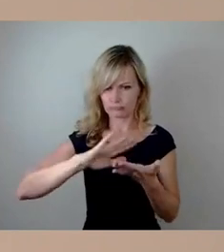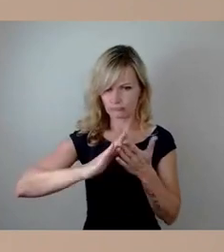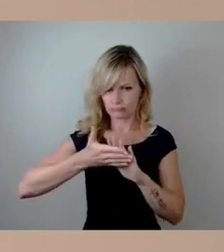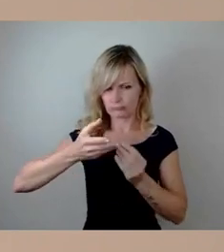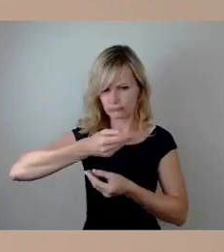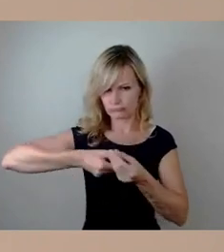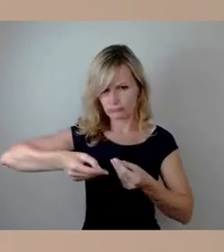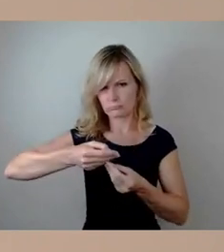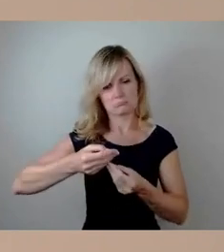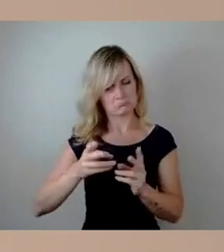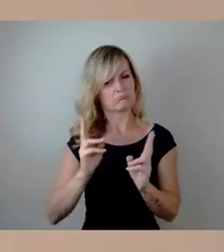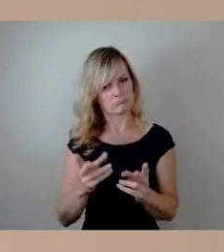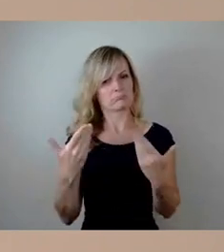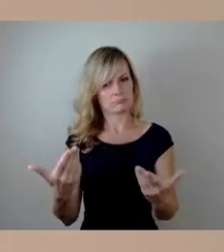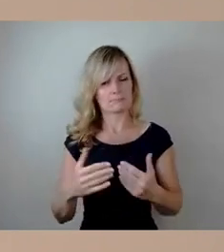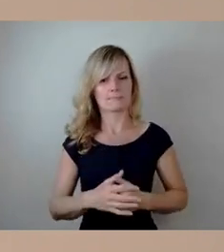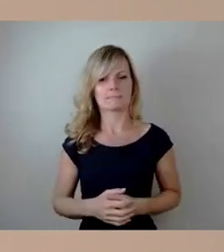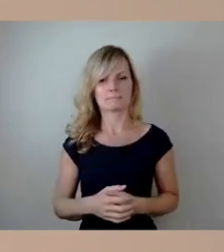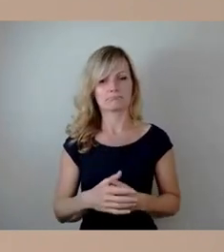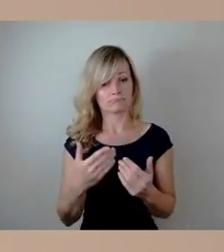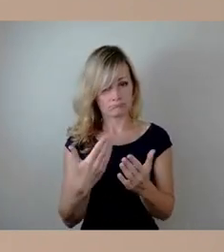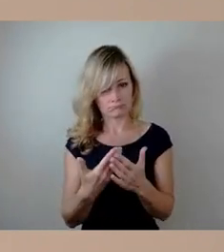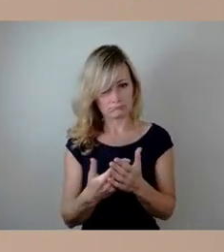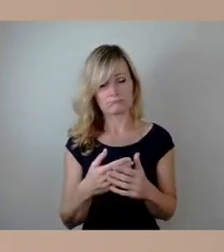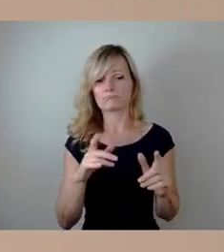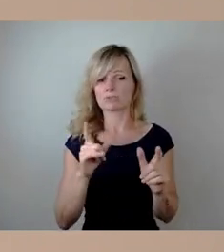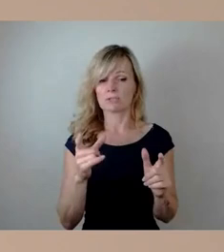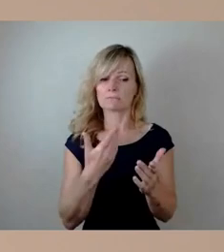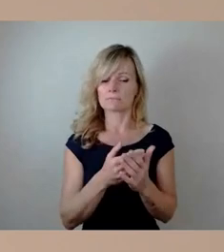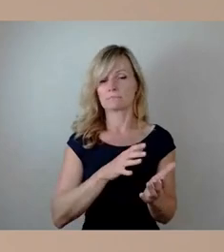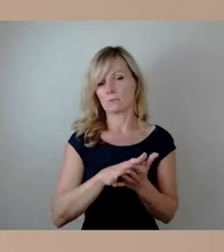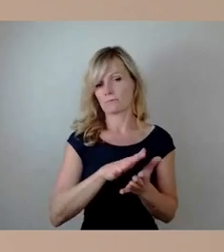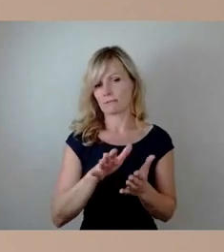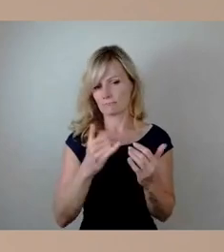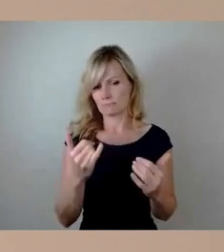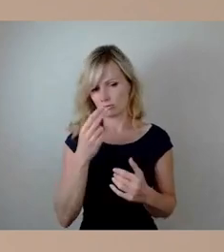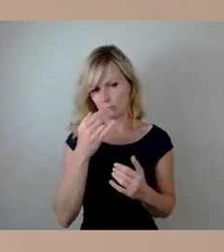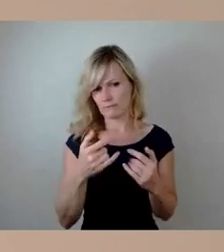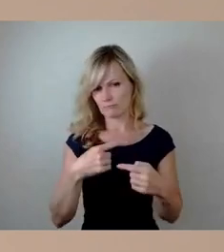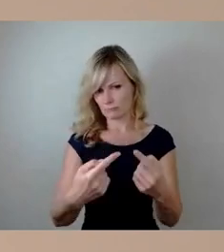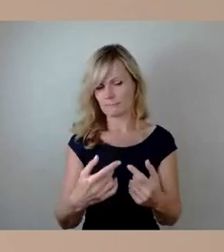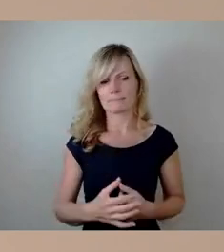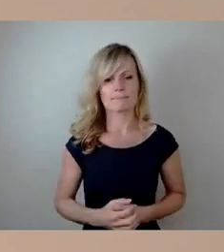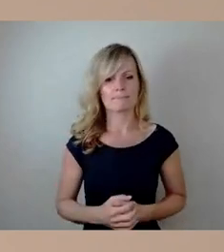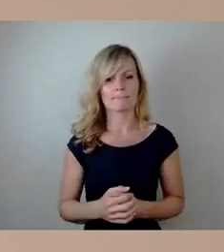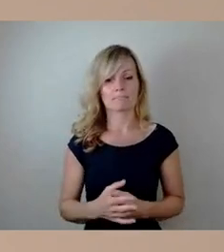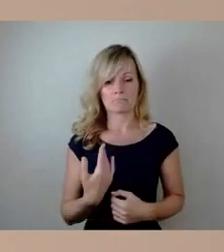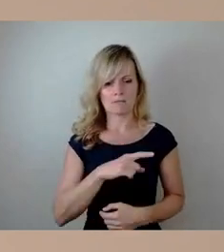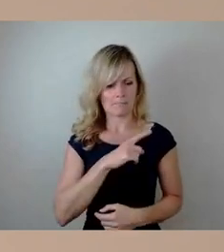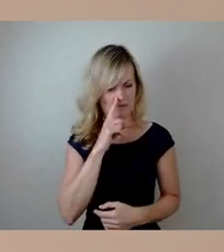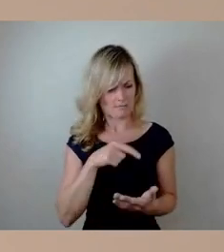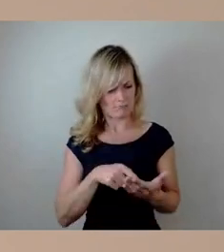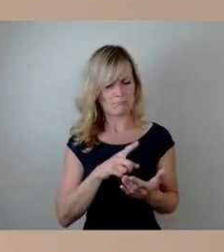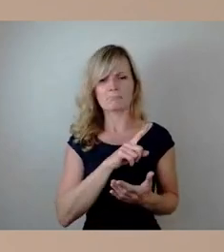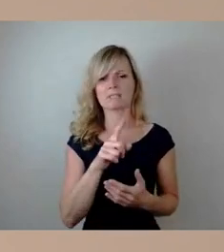zu erstellende Rahmenkonzept wird das auch alles ausgewertet. Im konkreten Fall ist es so, dass die Information, die mir vorliegt, dass bis 21